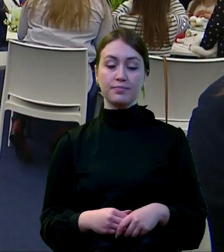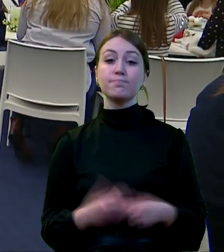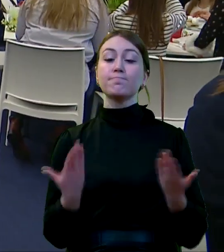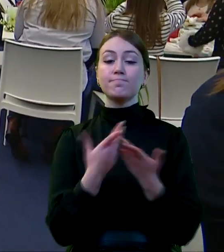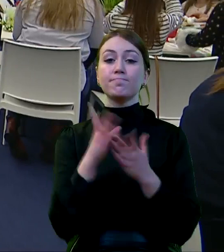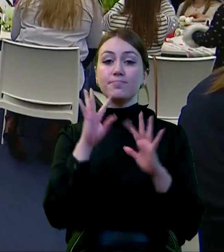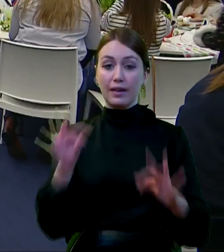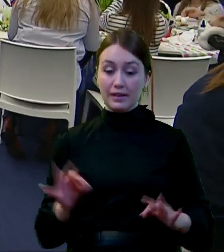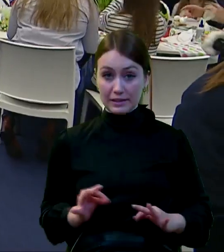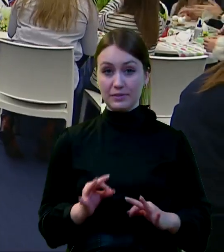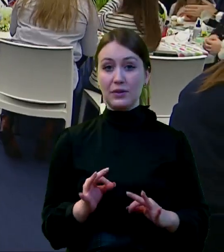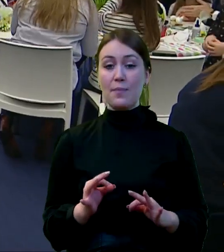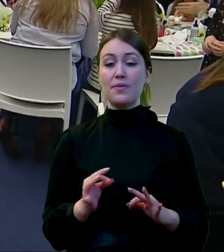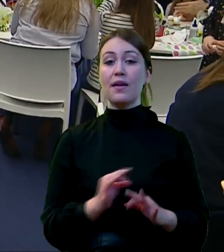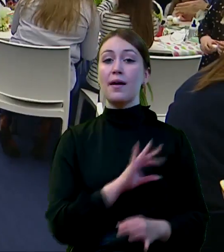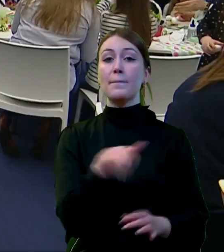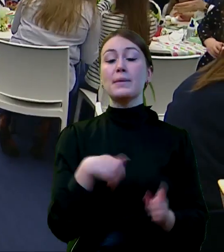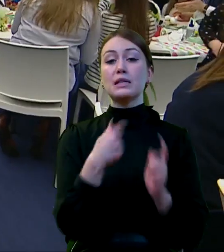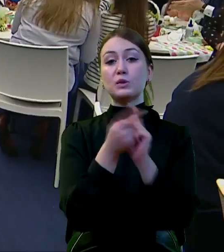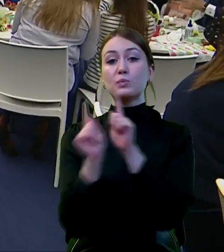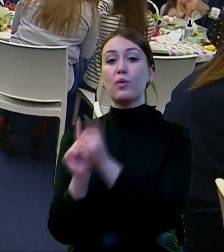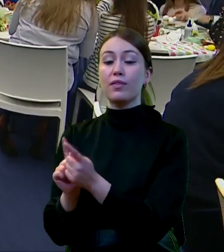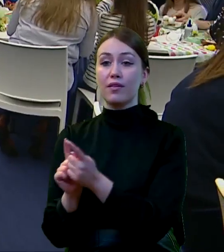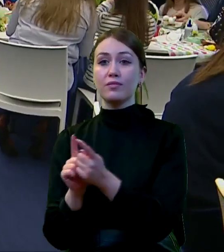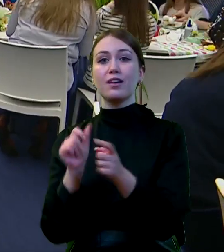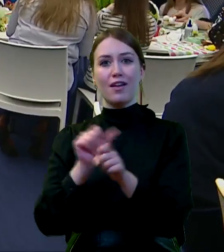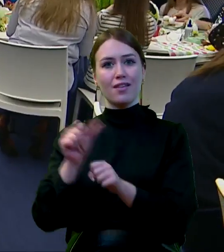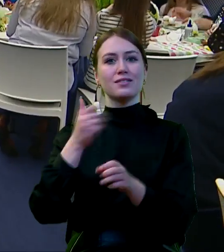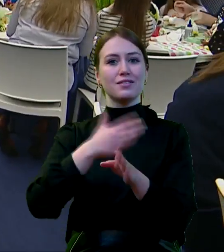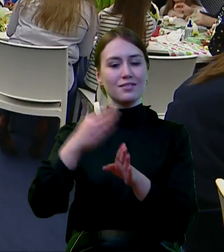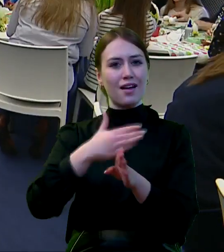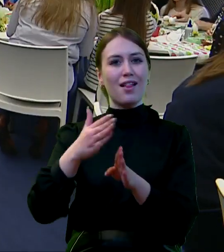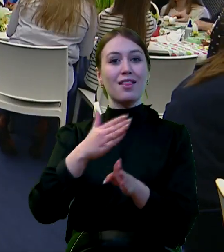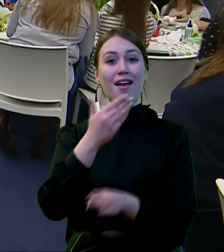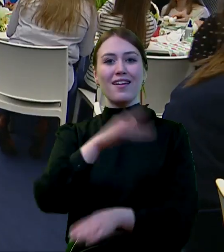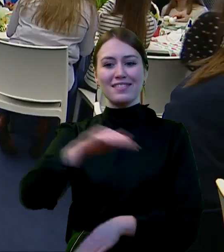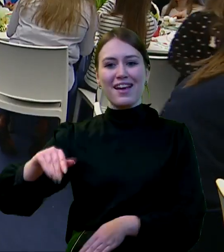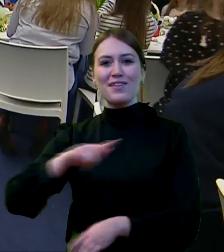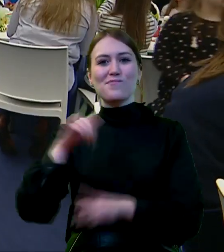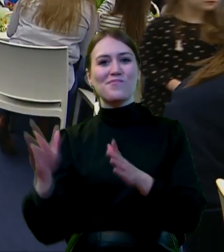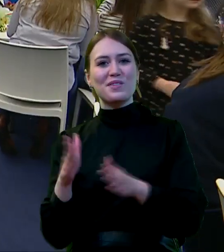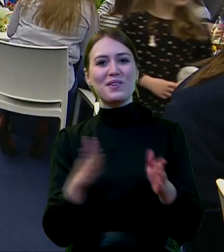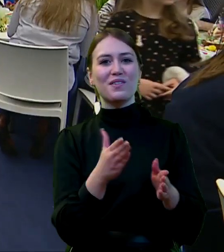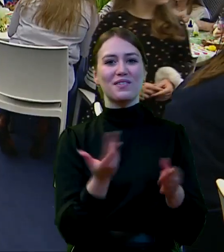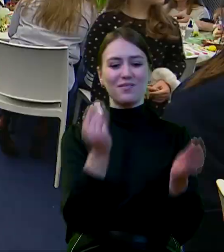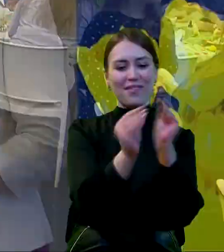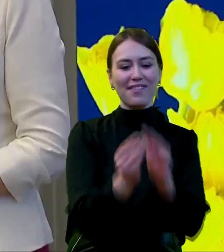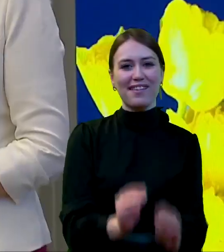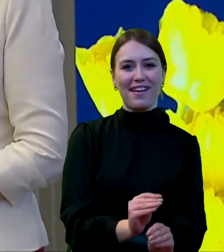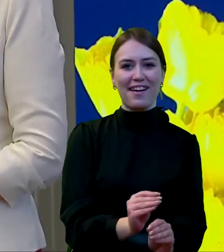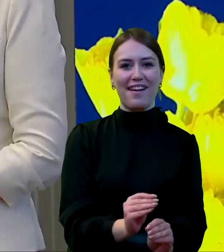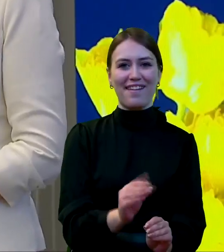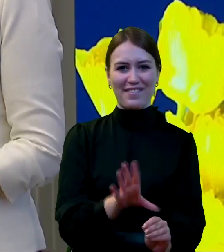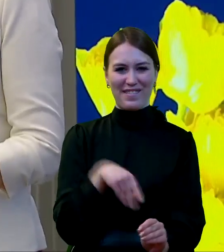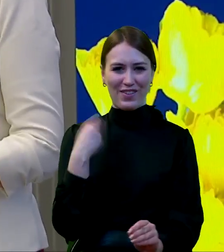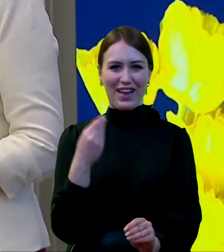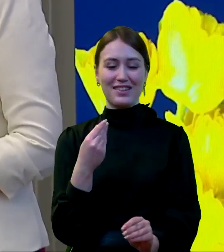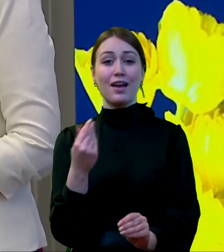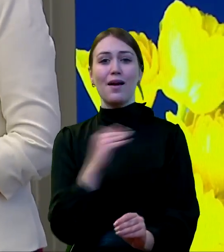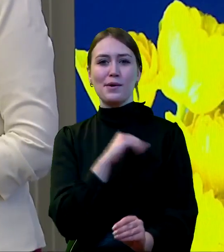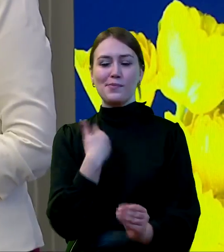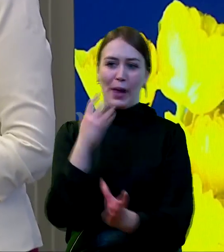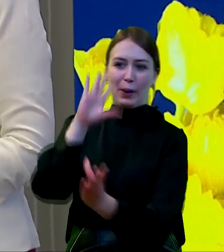Szanowni państwo, nasze spotkanie trwa. Dzieci przygotowują ozdoby. Postaraliśmy się